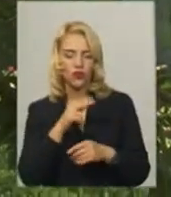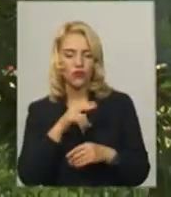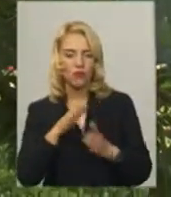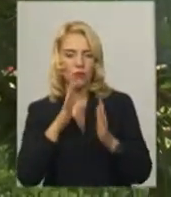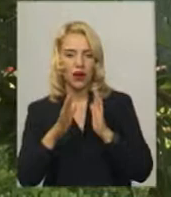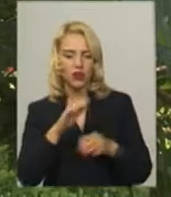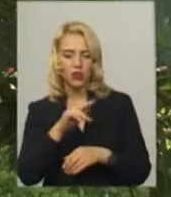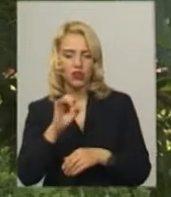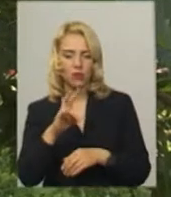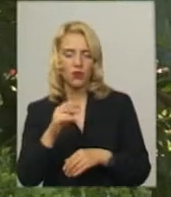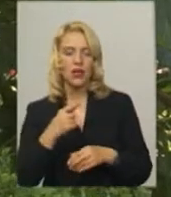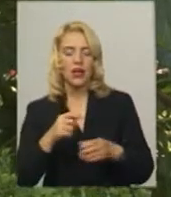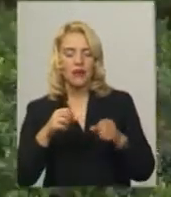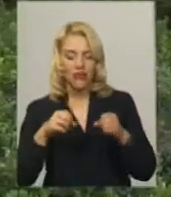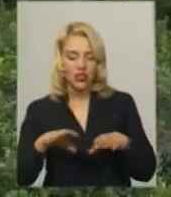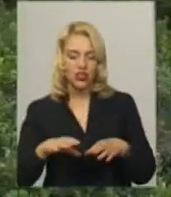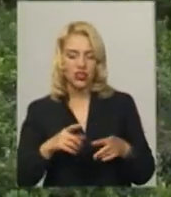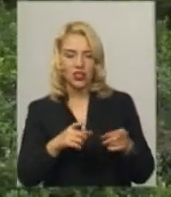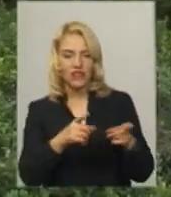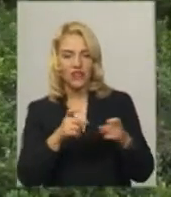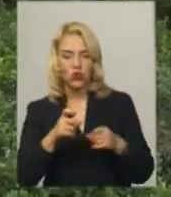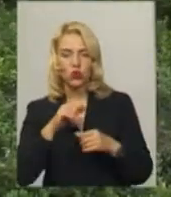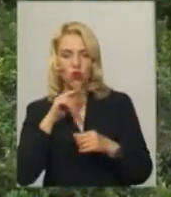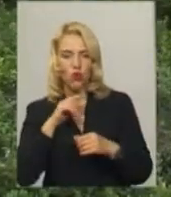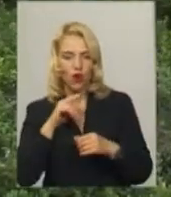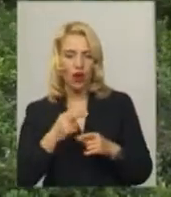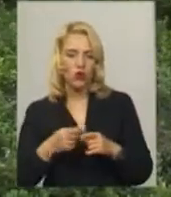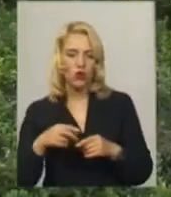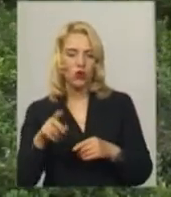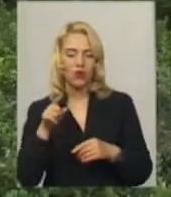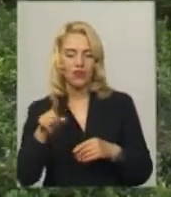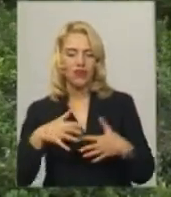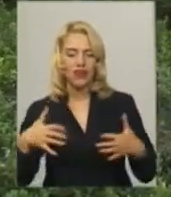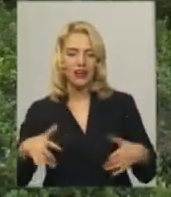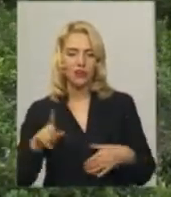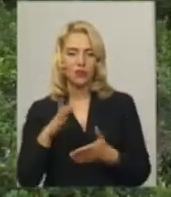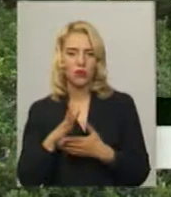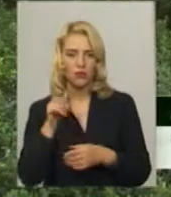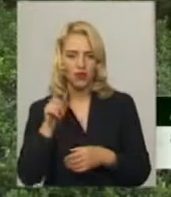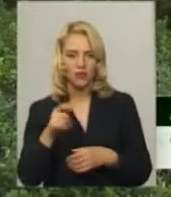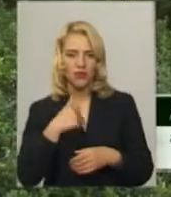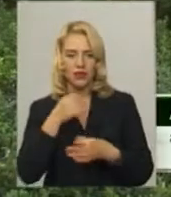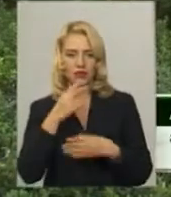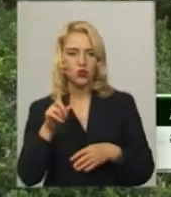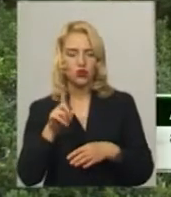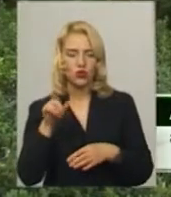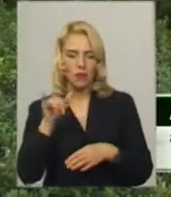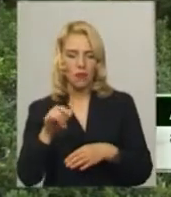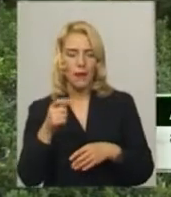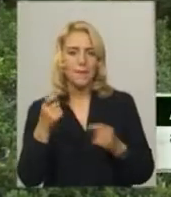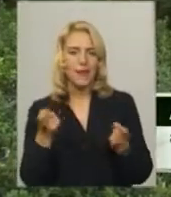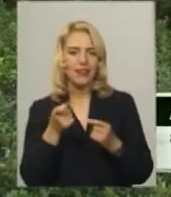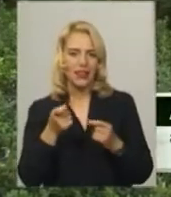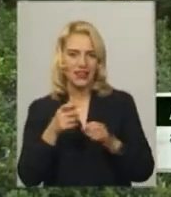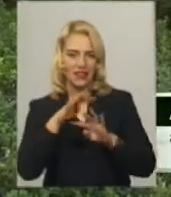вирішила звернути увагу влади на тварин і пернатих, які там перебувають. Мені там не сподобалося, що в них маленькі вольєри, що в